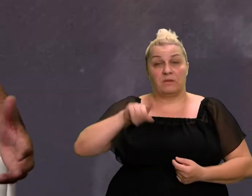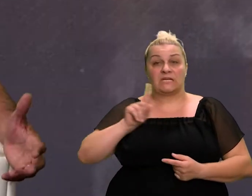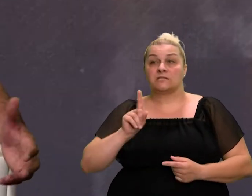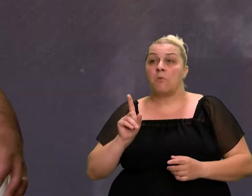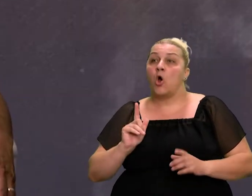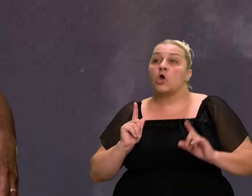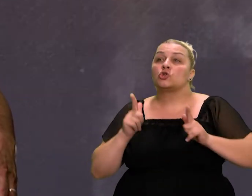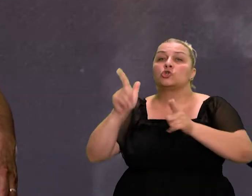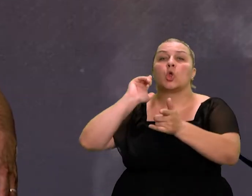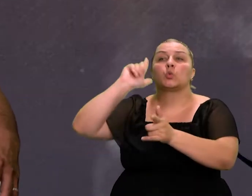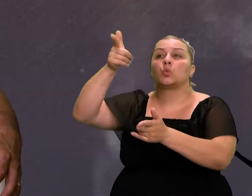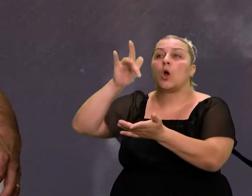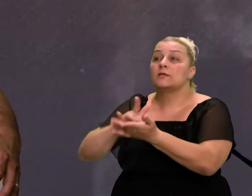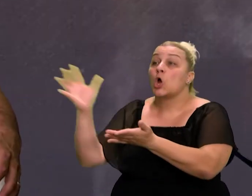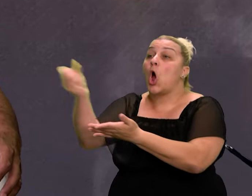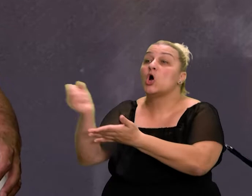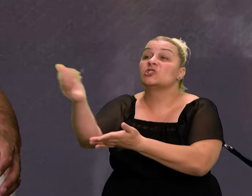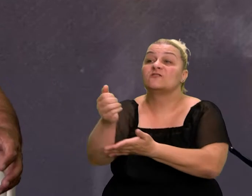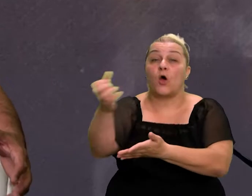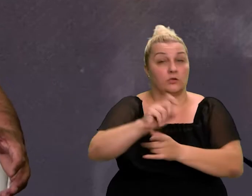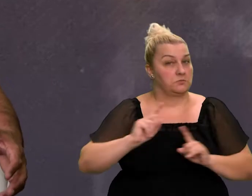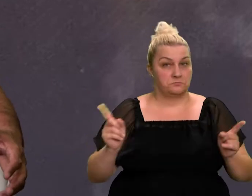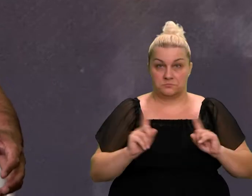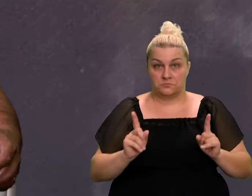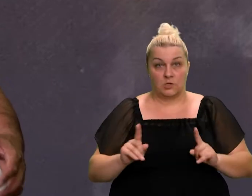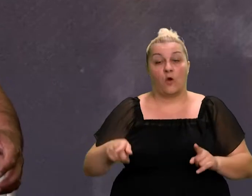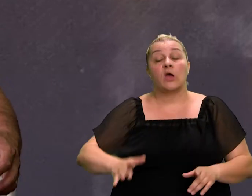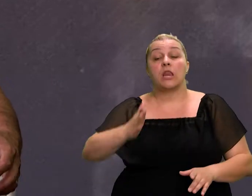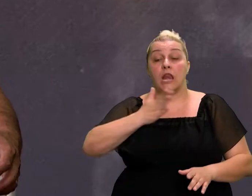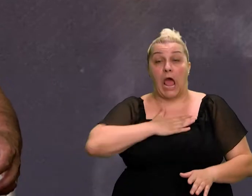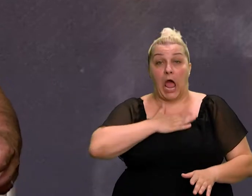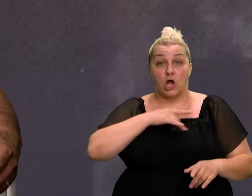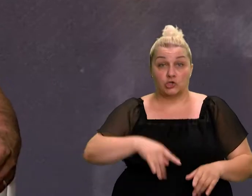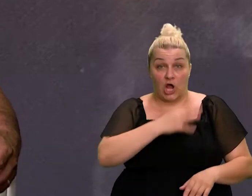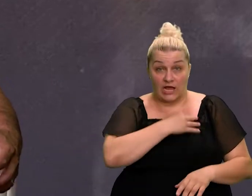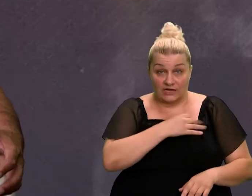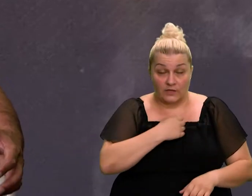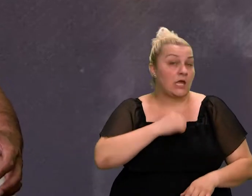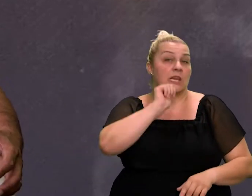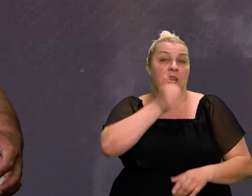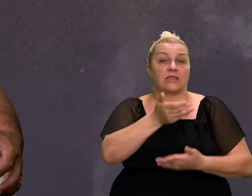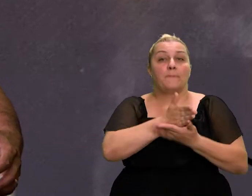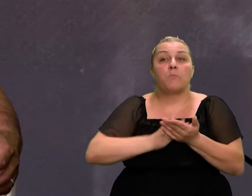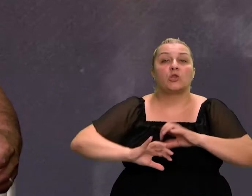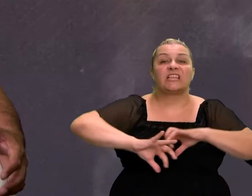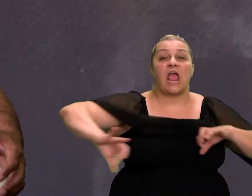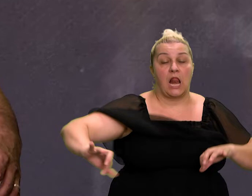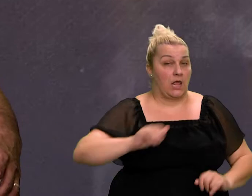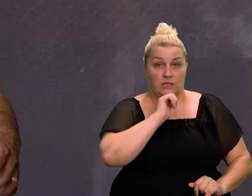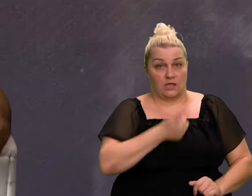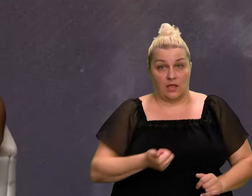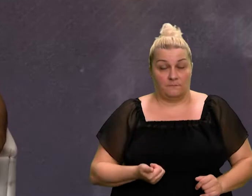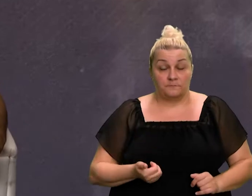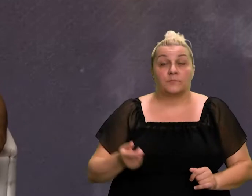osvajati neke teritorije ili nešto. Jednostavno, naša Hrvatska je naša Hrvatska i nećemo je diliti s nikim. I oni